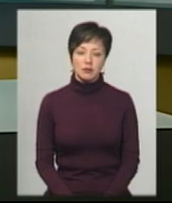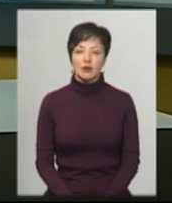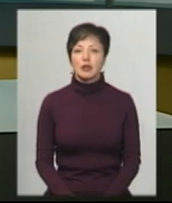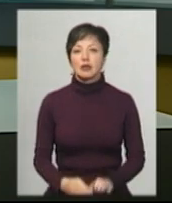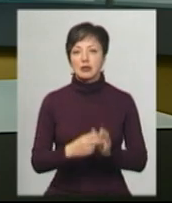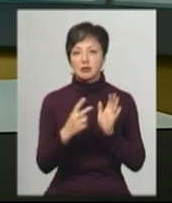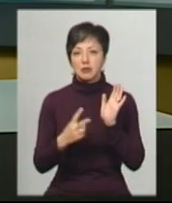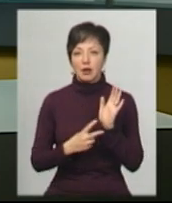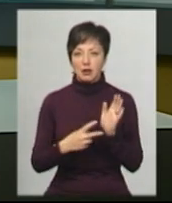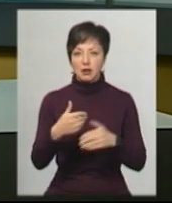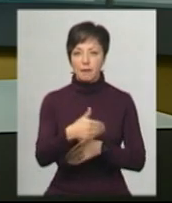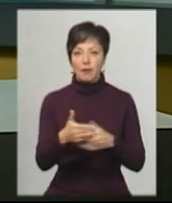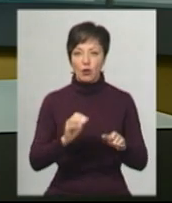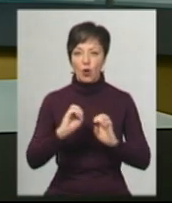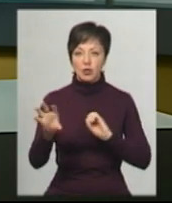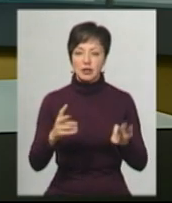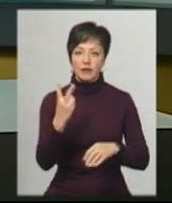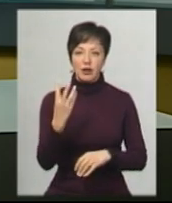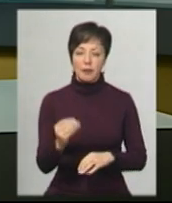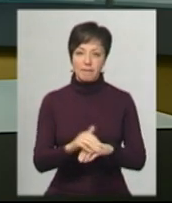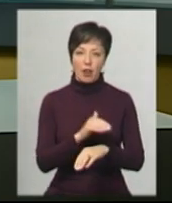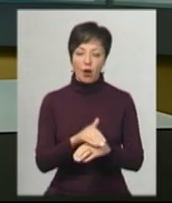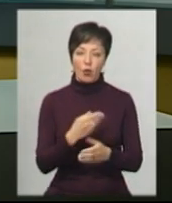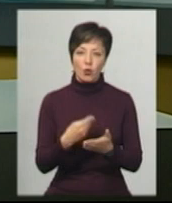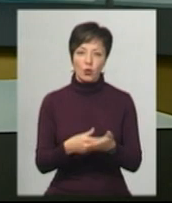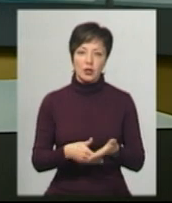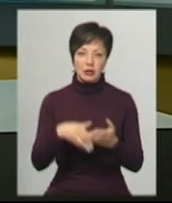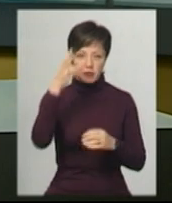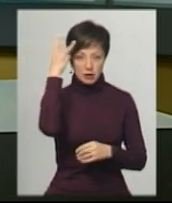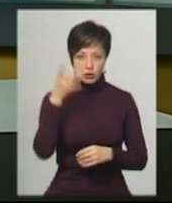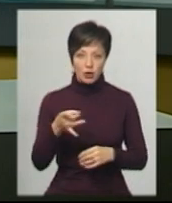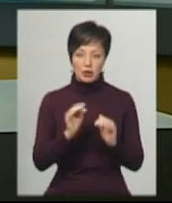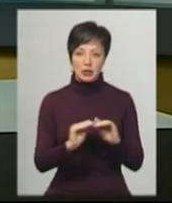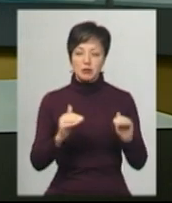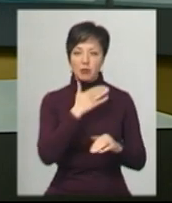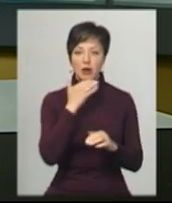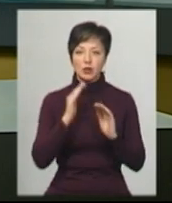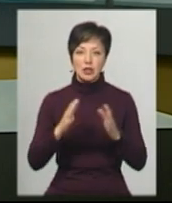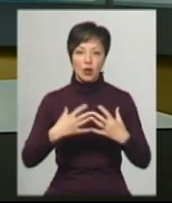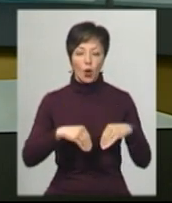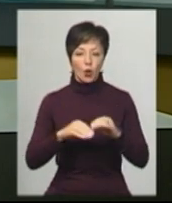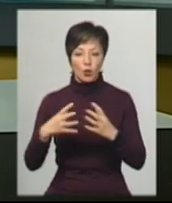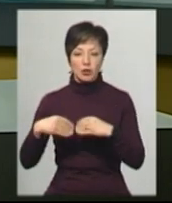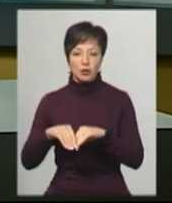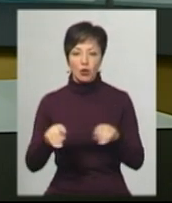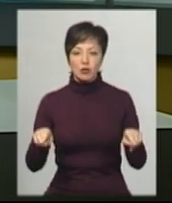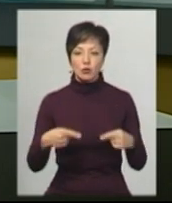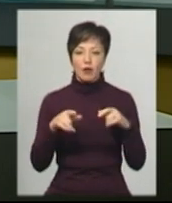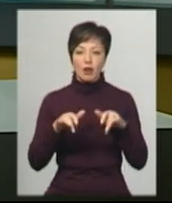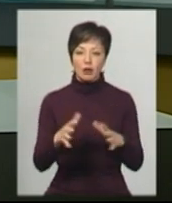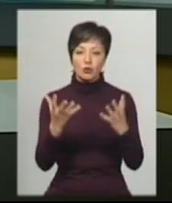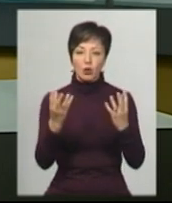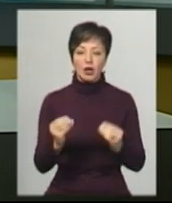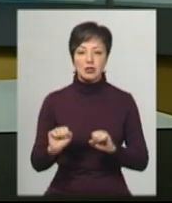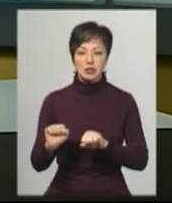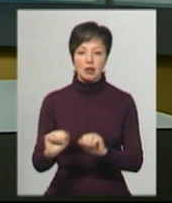17 покунків рознесли за два дні благодійники у Хмельницькому районі дітям із багатодітних родин. Організували акцію до Дня